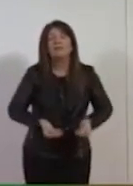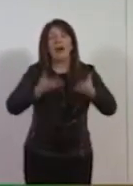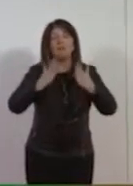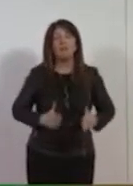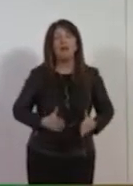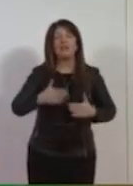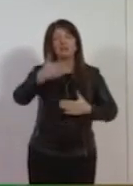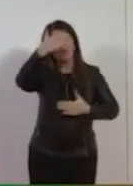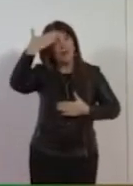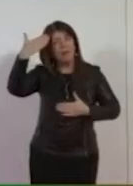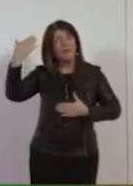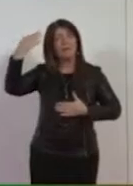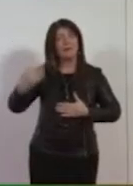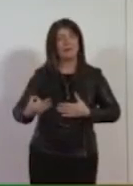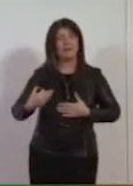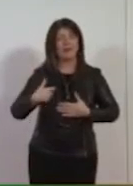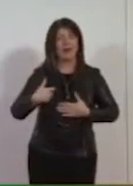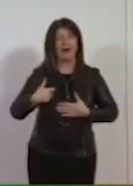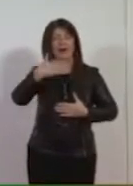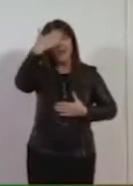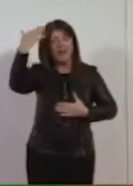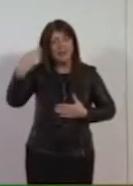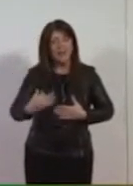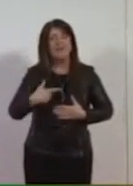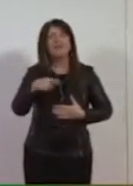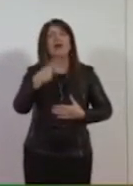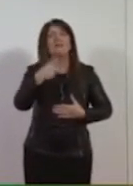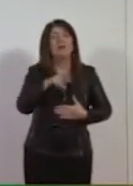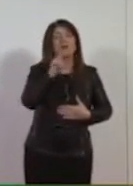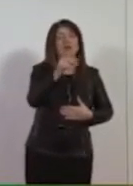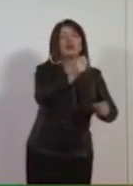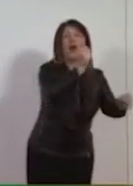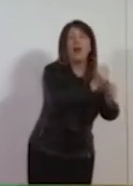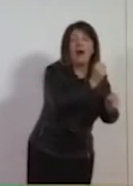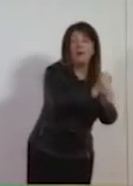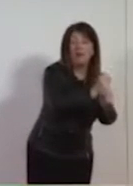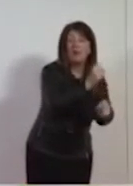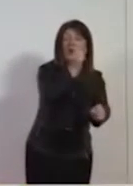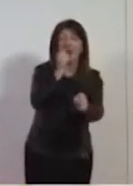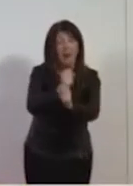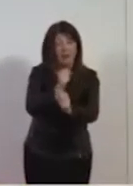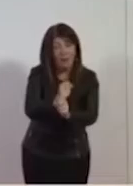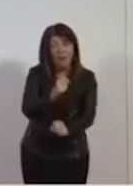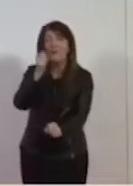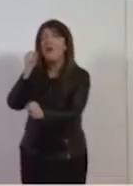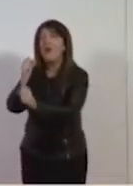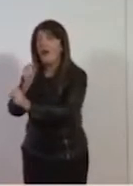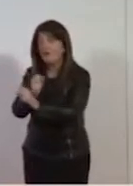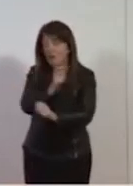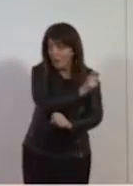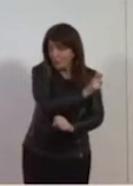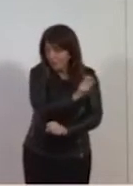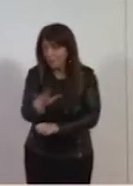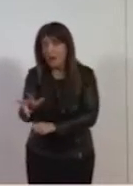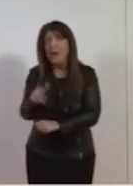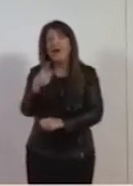vogliamo il lavoro. Per questo diciamo il lavoro, lavoro, lavoro. Perché questo è il pilastro su cui bisogna lavorare. E